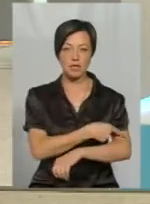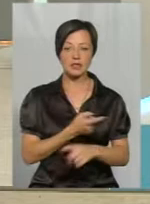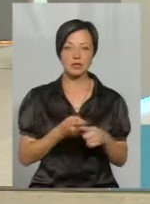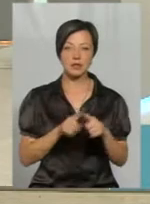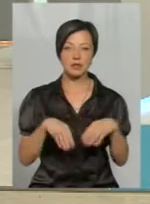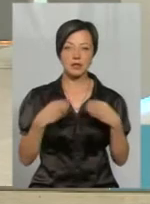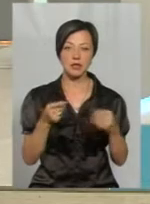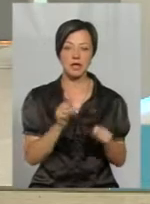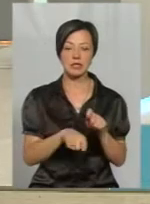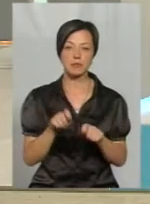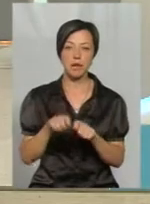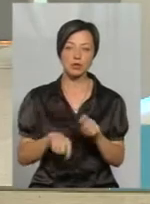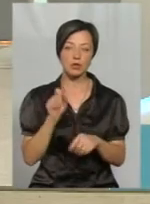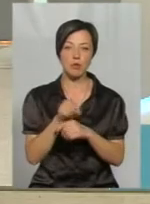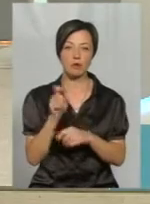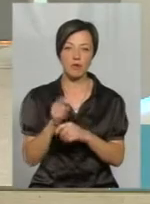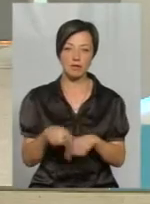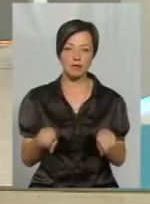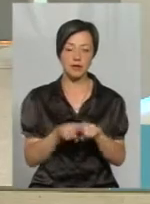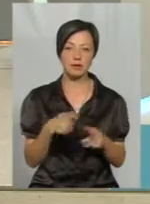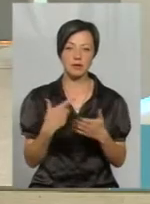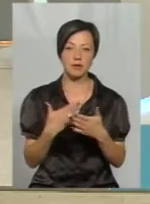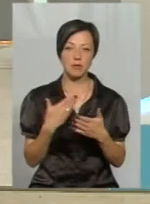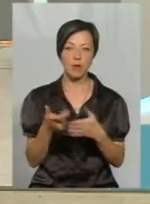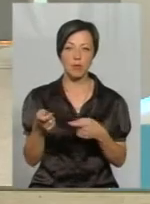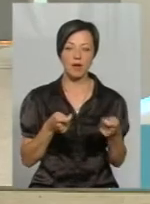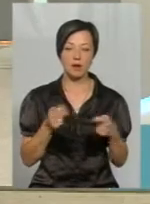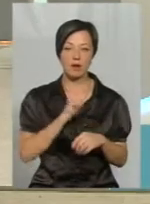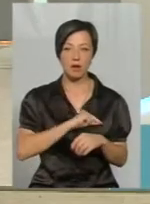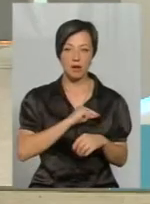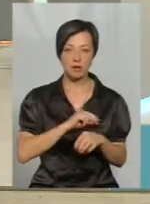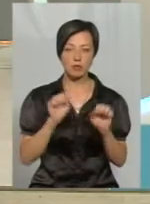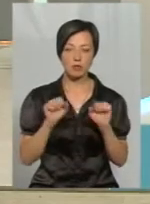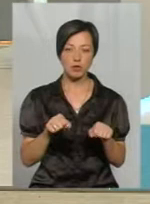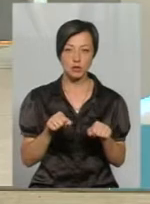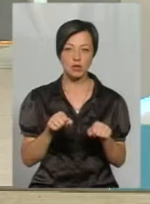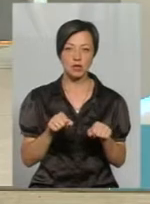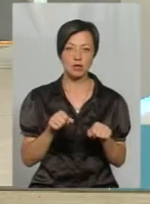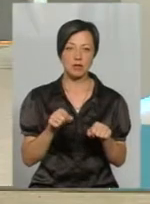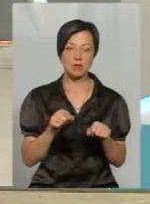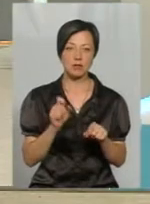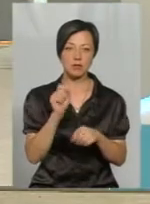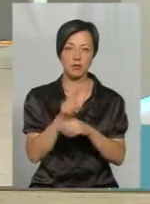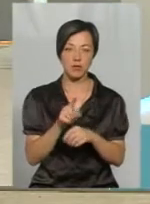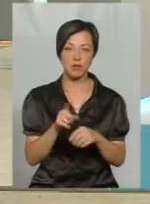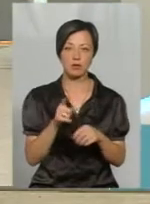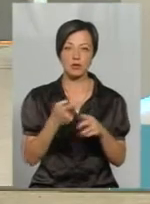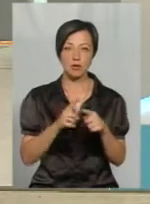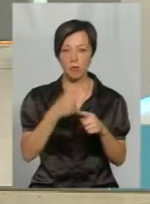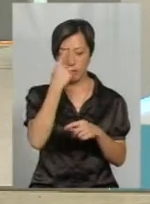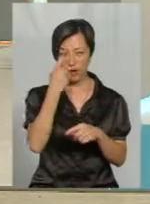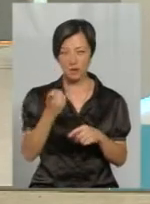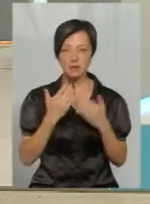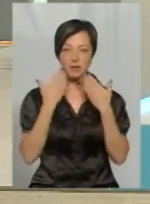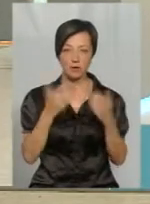надання інспекторських повноважень, так як, наприклад, управлінні праці, що можна інспекційне повноваження, що без попередження за